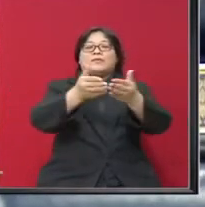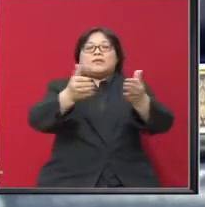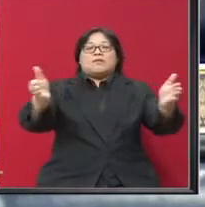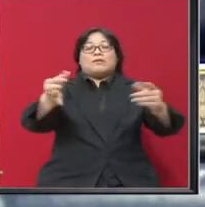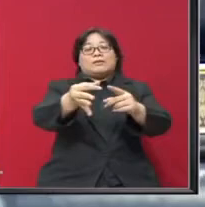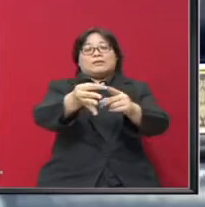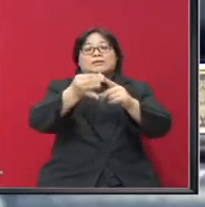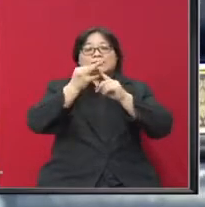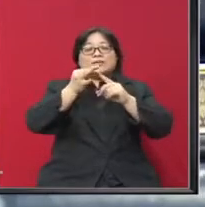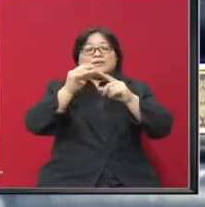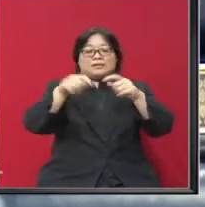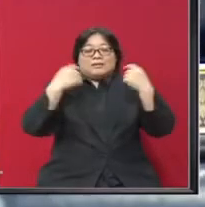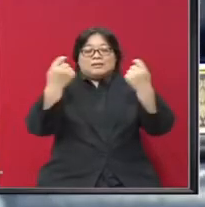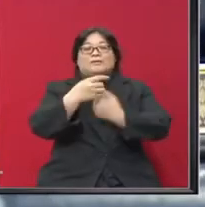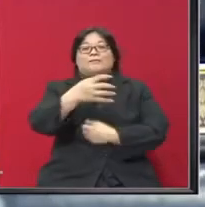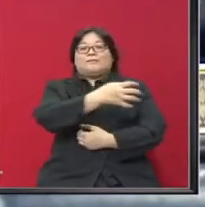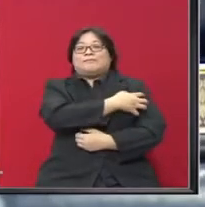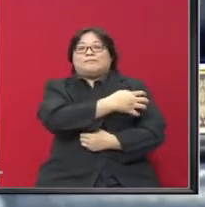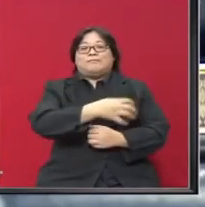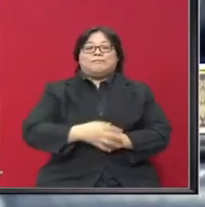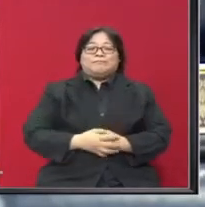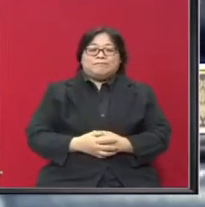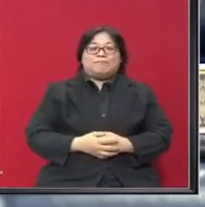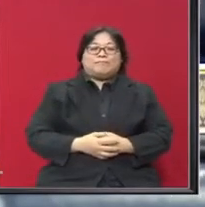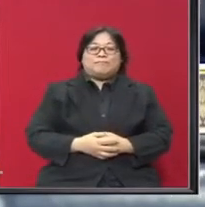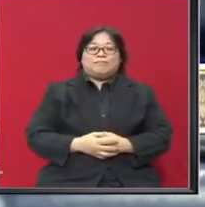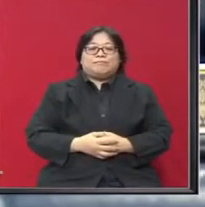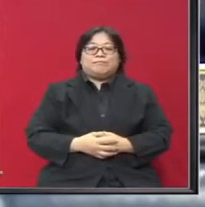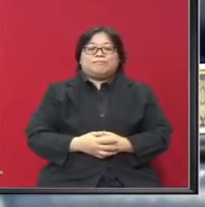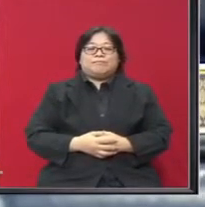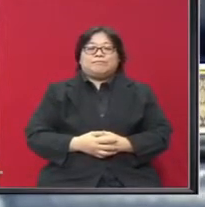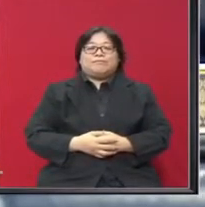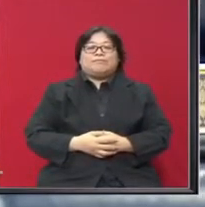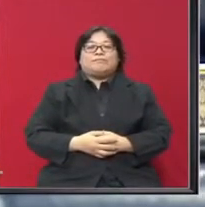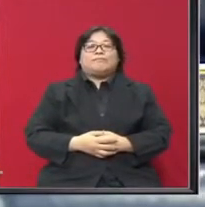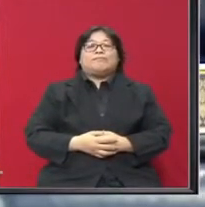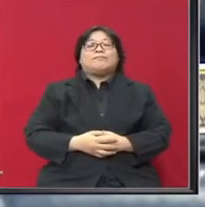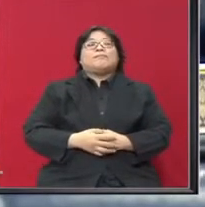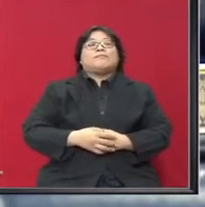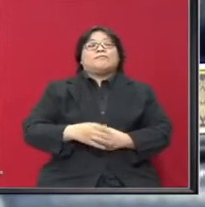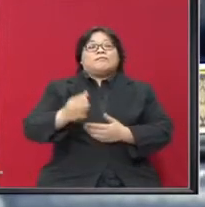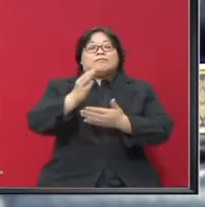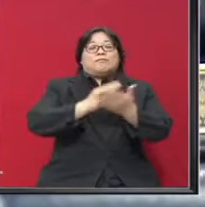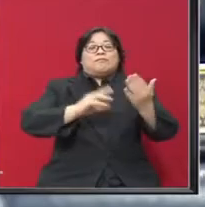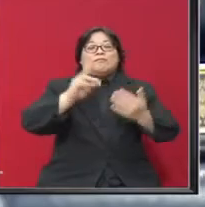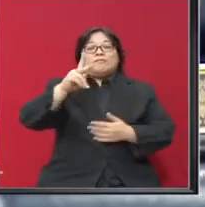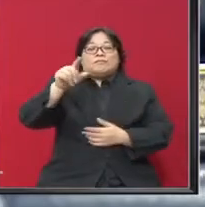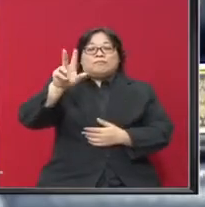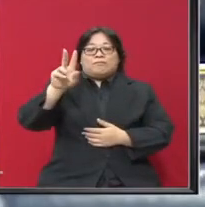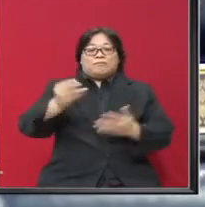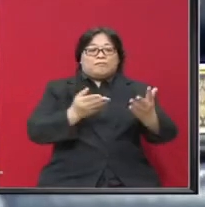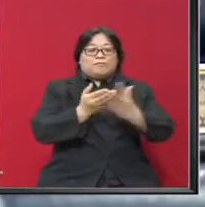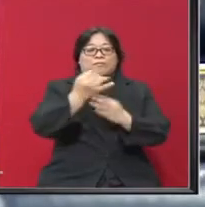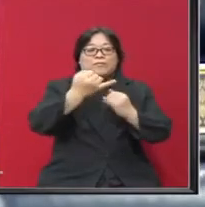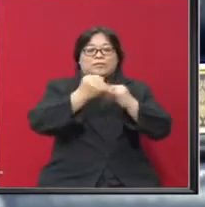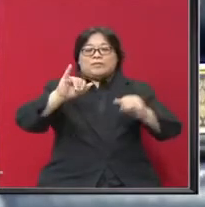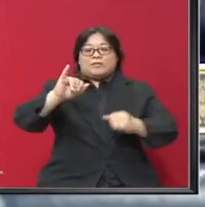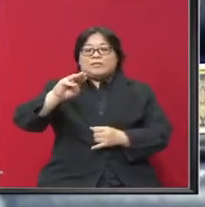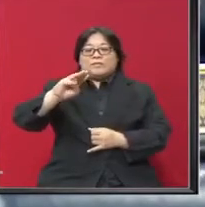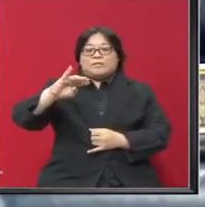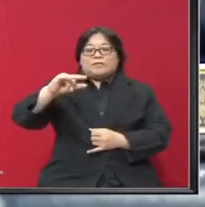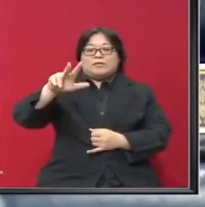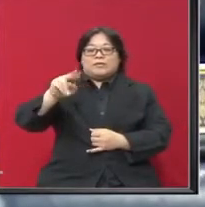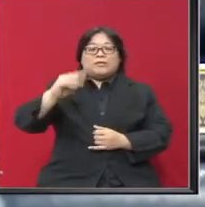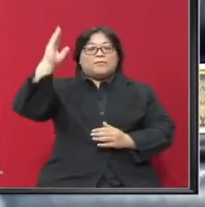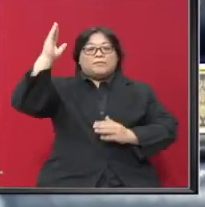Terutamanya pasukan penguatkuasaan Subungan dengan itu, KDM melalui Jabatan Imigresen Malaysia